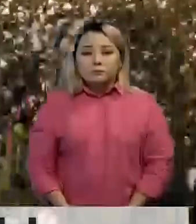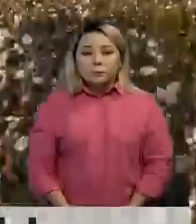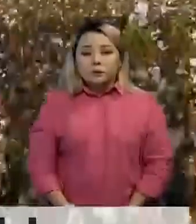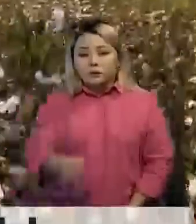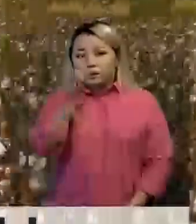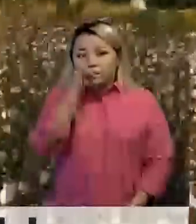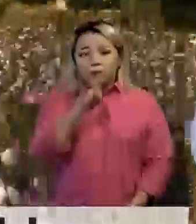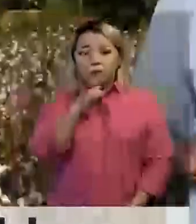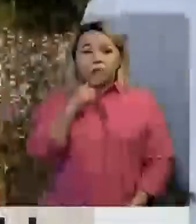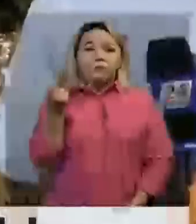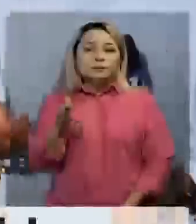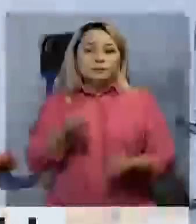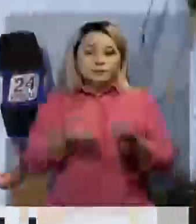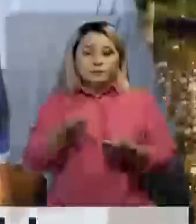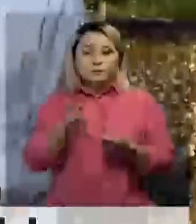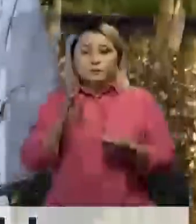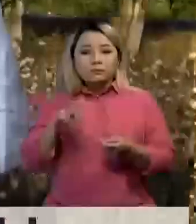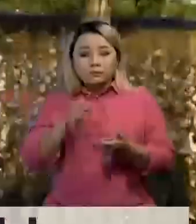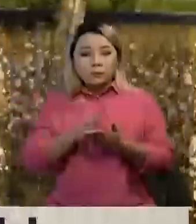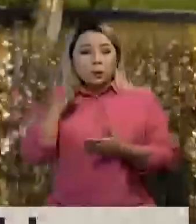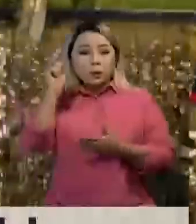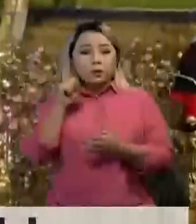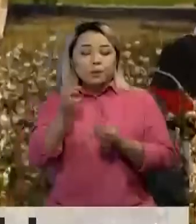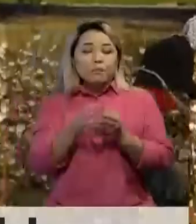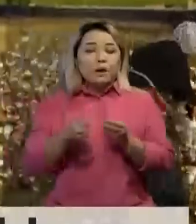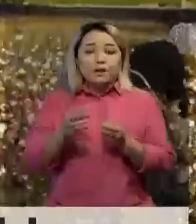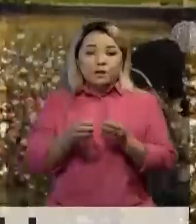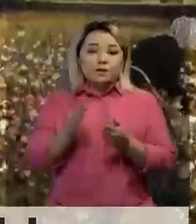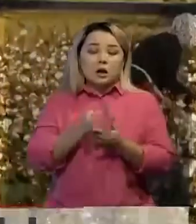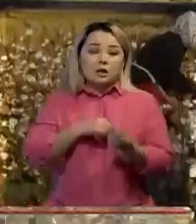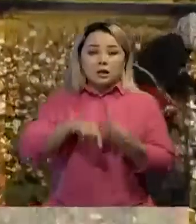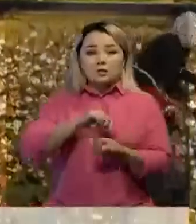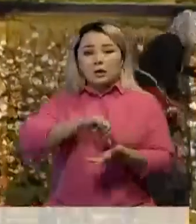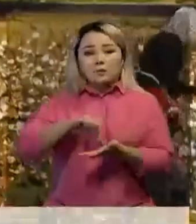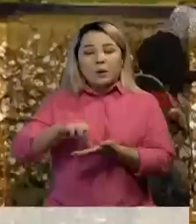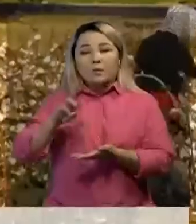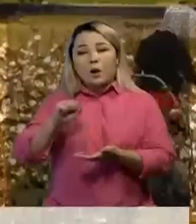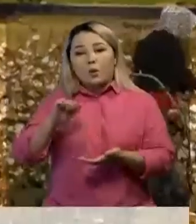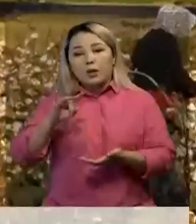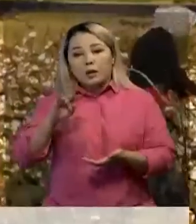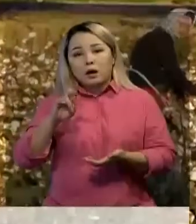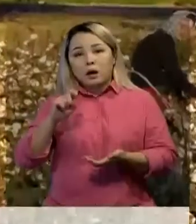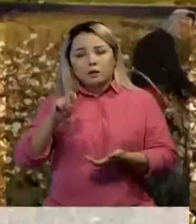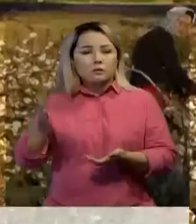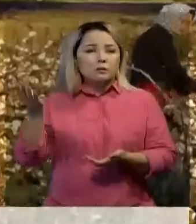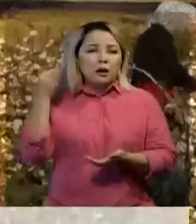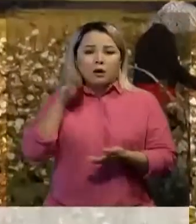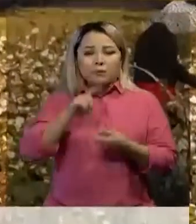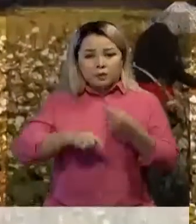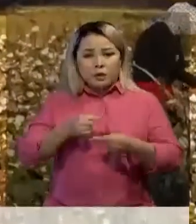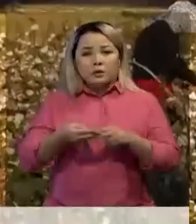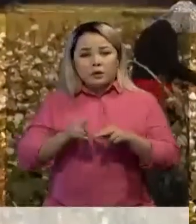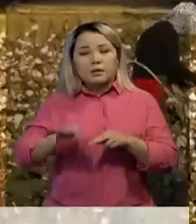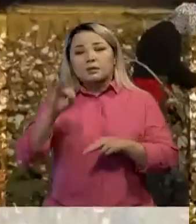Қазақстанда бидай бренд болса, өзбекистанда мақташылық негізге кәсіп саналады. Сонау Мауринақыр кезеңінен бар. Ескендір зұлқарын айынғы